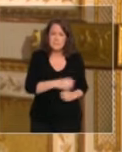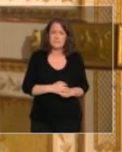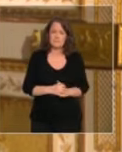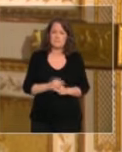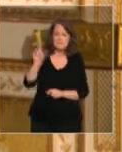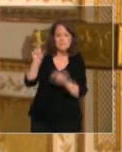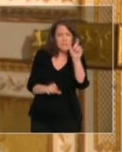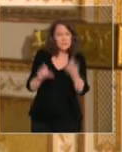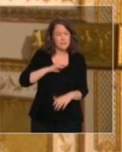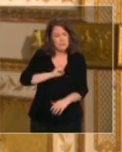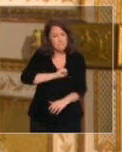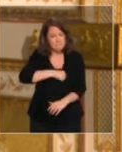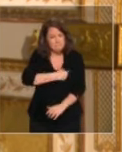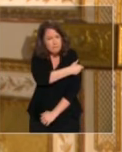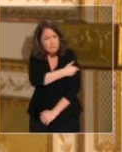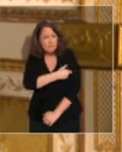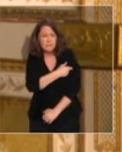et le chagrin pour d'autres.